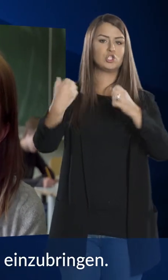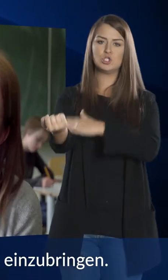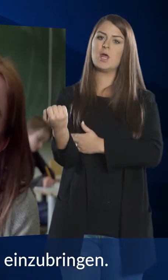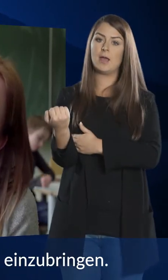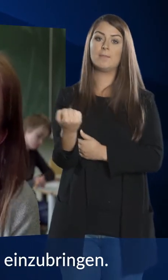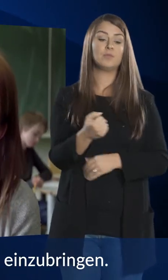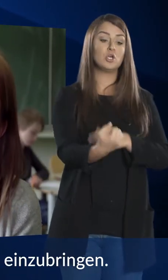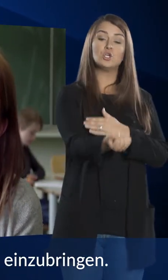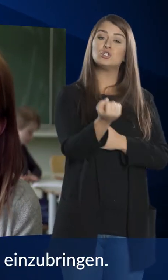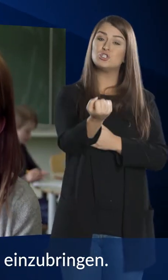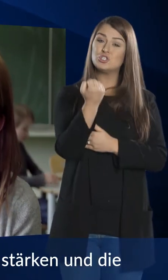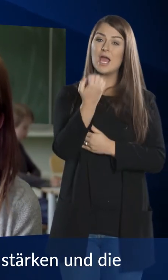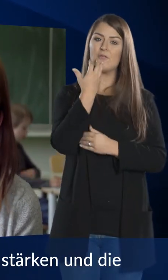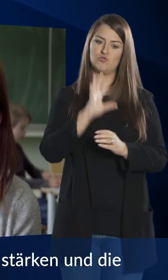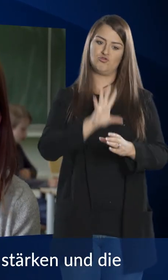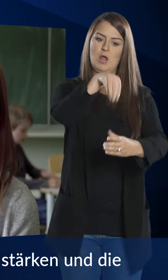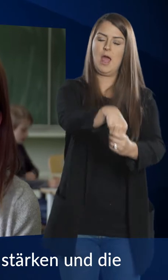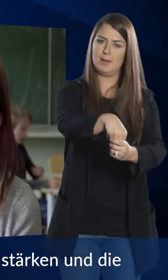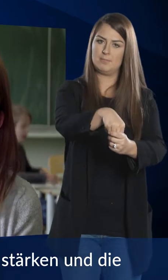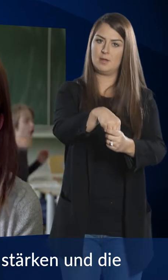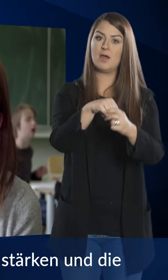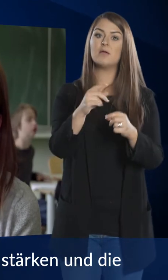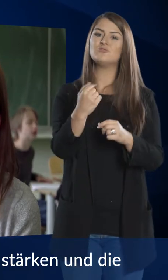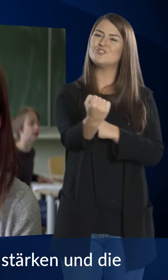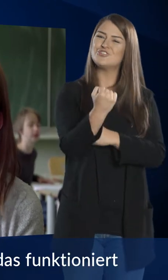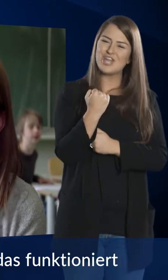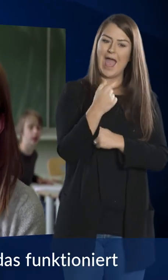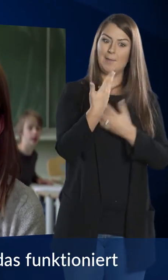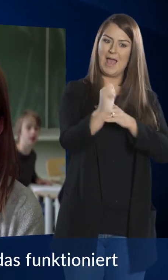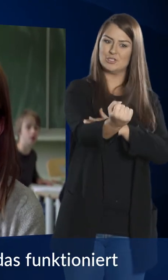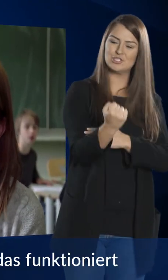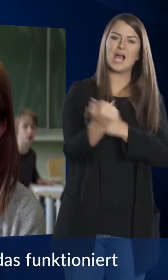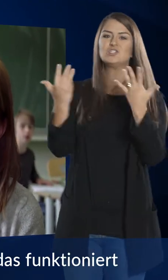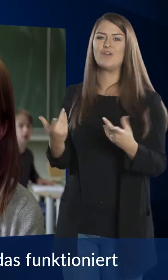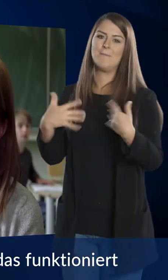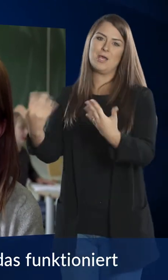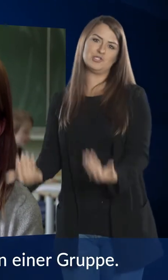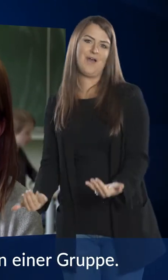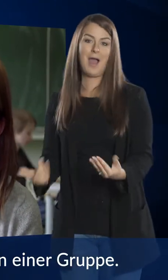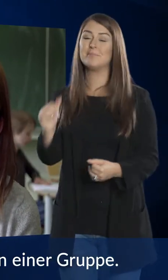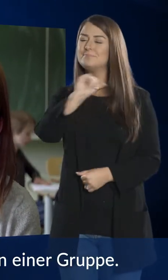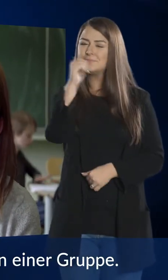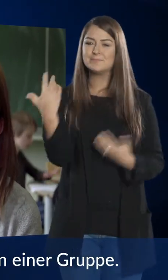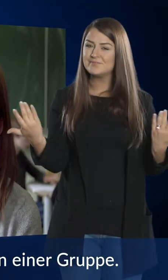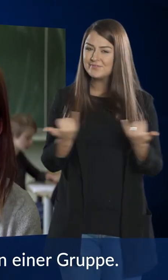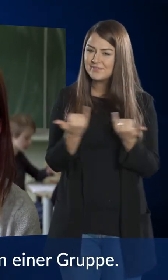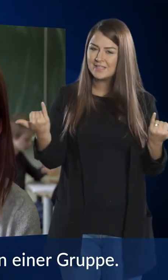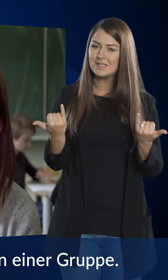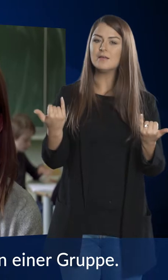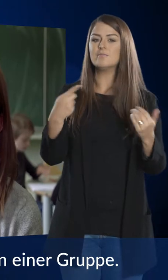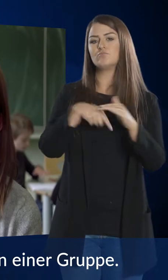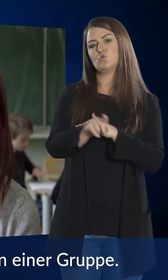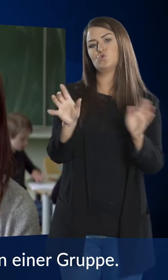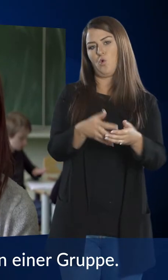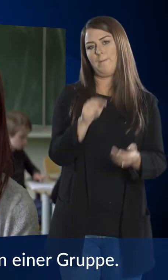Und die Stärken gilt es einzubringen. wir sagen mal, die Stärken zu stärken und die Schwächen zu schwächen. Und das funktioniert am besten im Projektunterricht